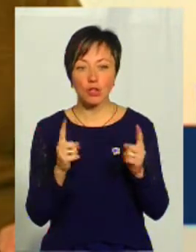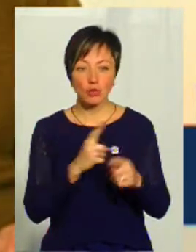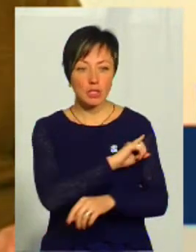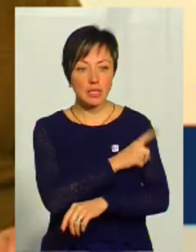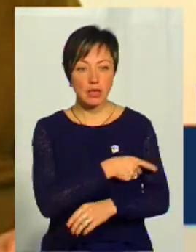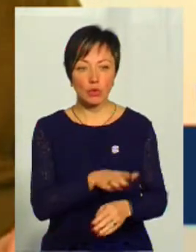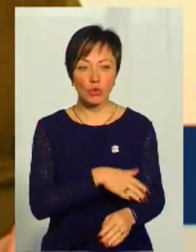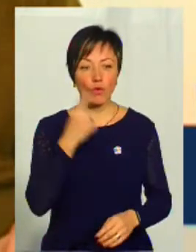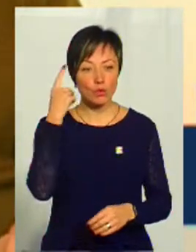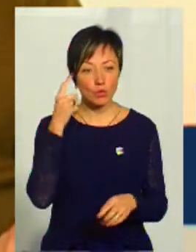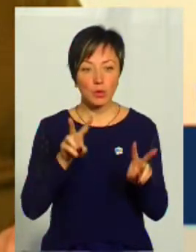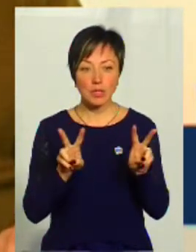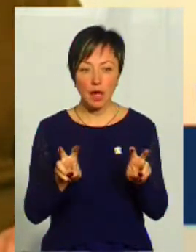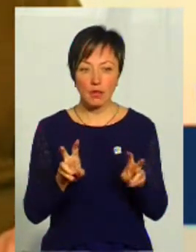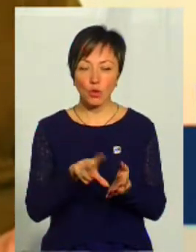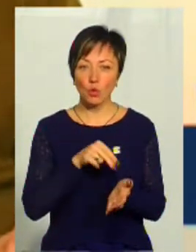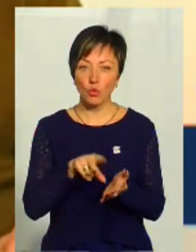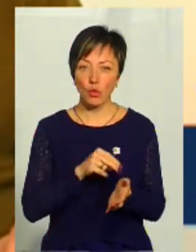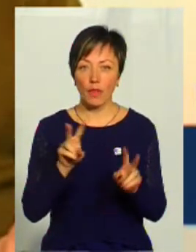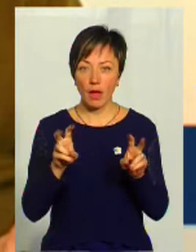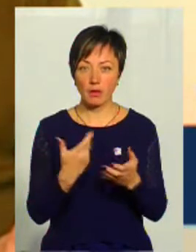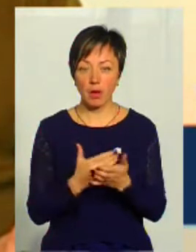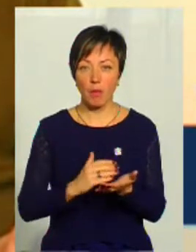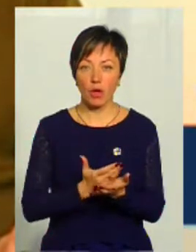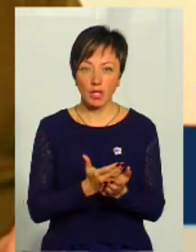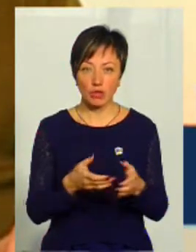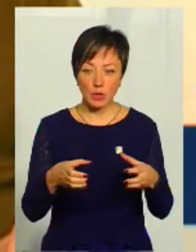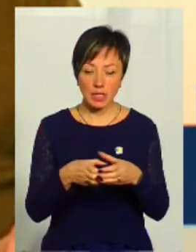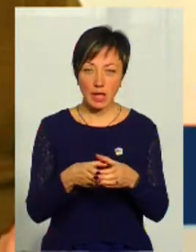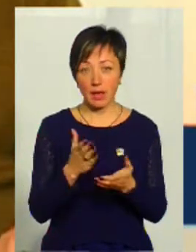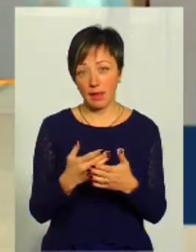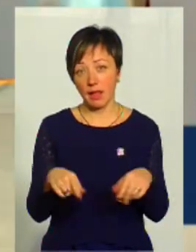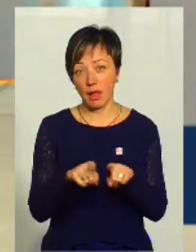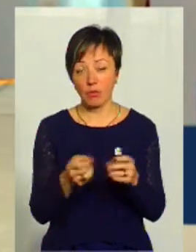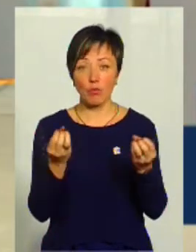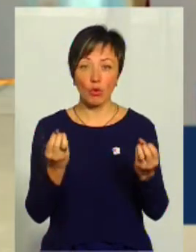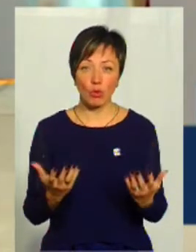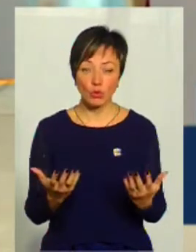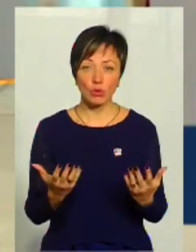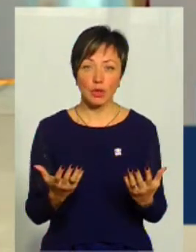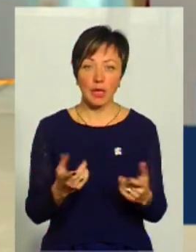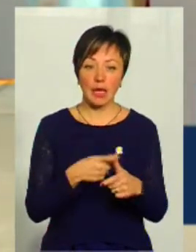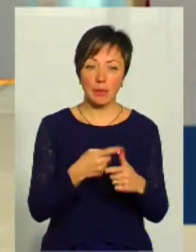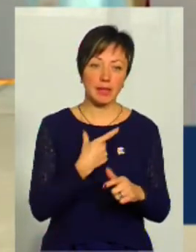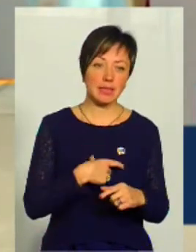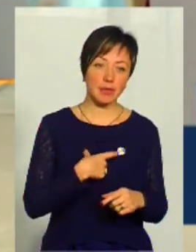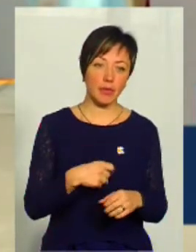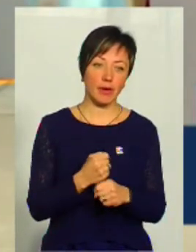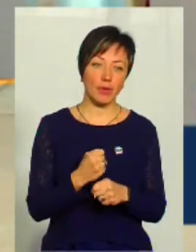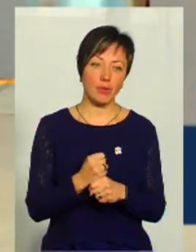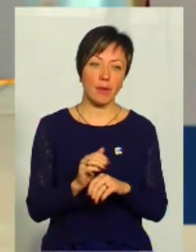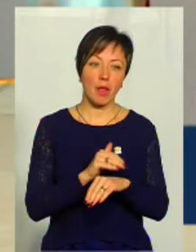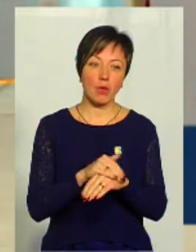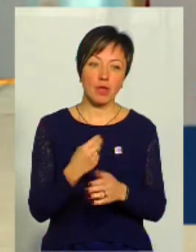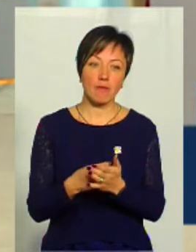дуже сильно довго думають з назвою і дублюють назву, наприклад, політичної сили. А є такі, які просто там імені себе роблять,